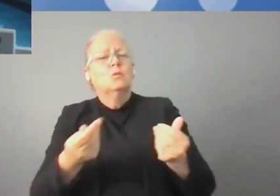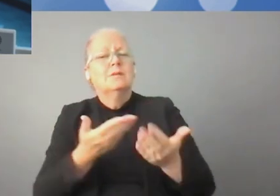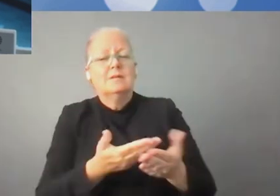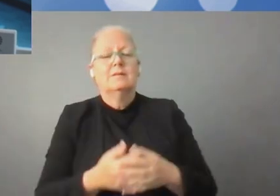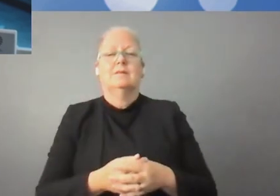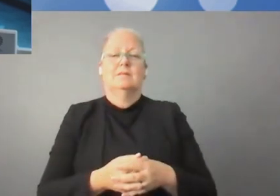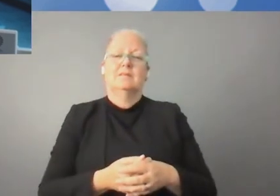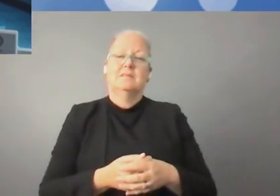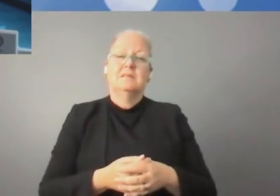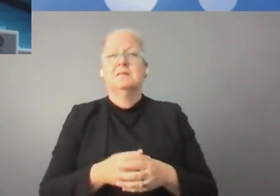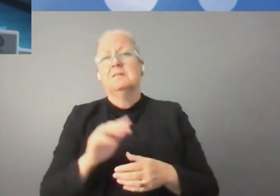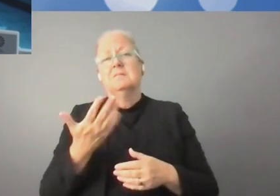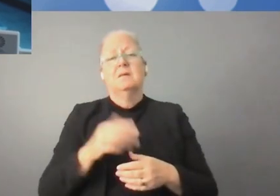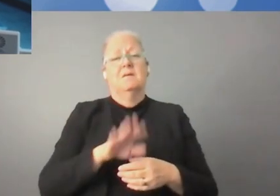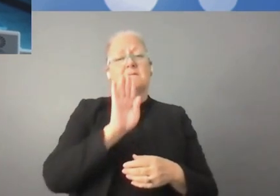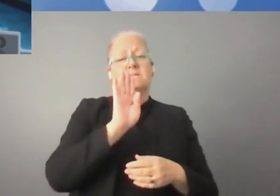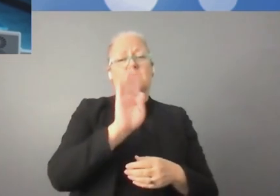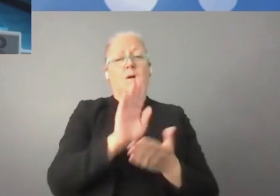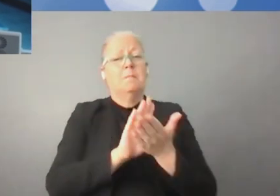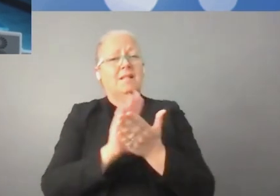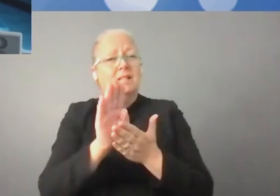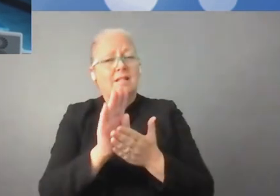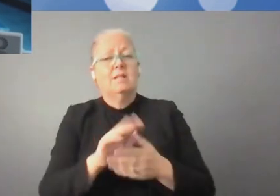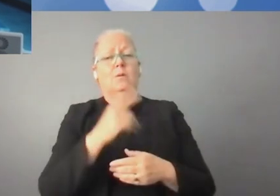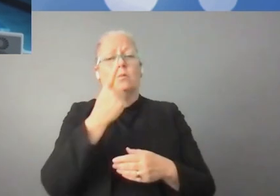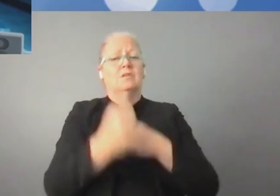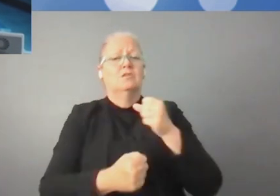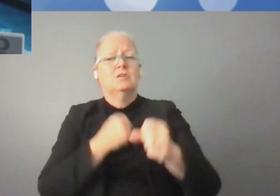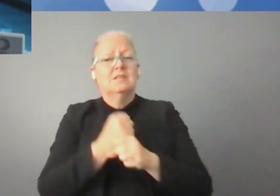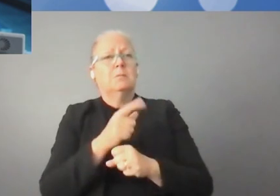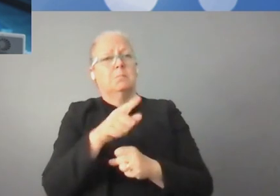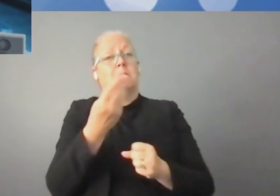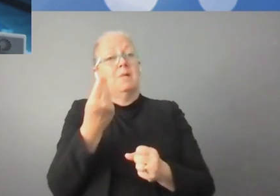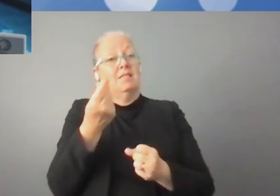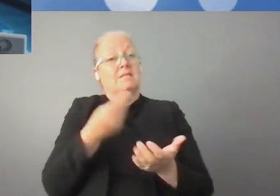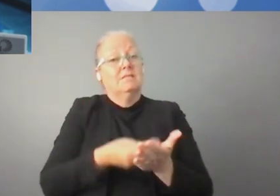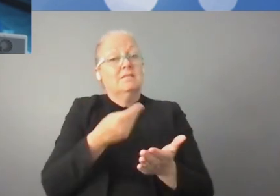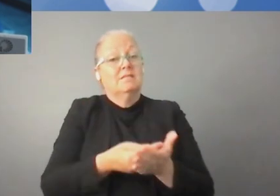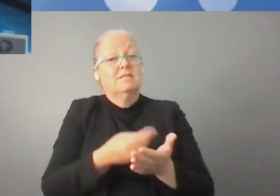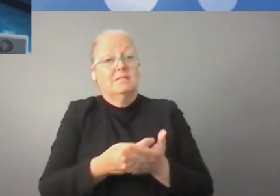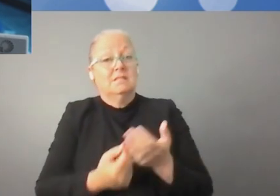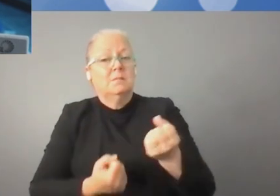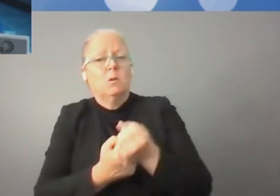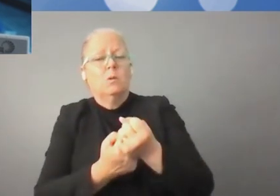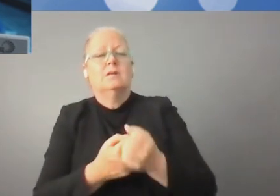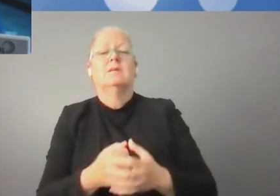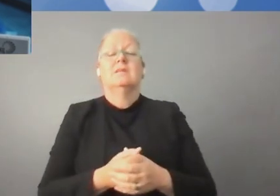à financement qui permettent de réaliser